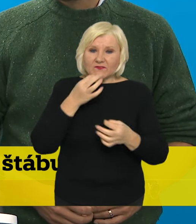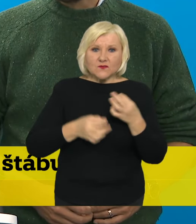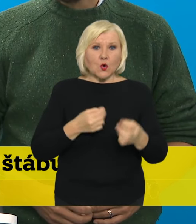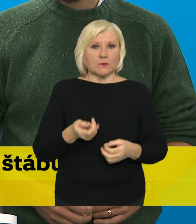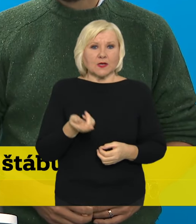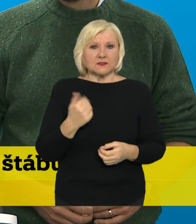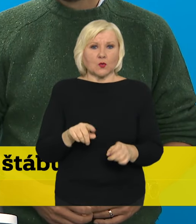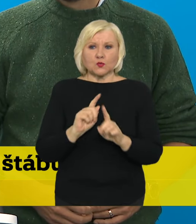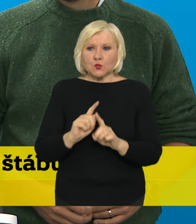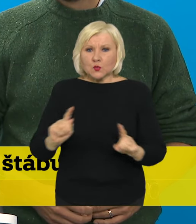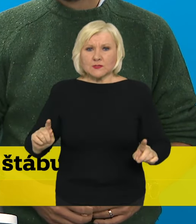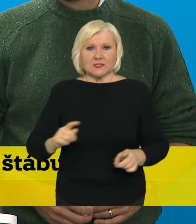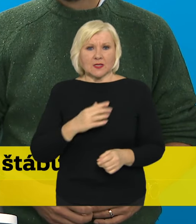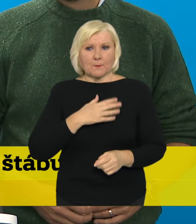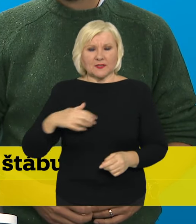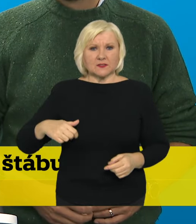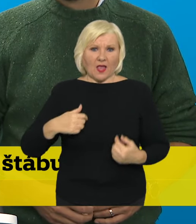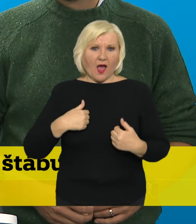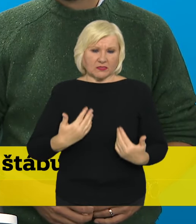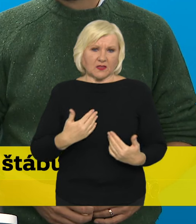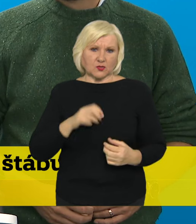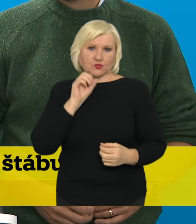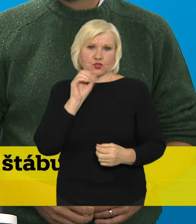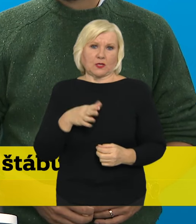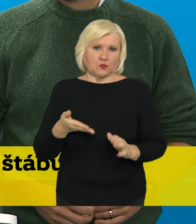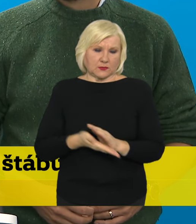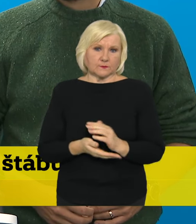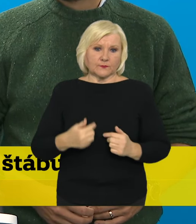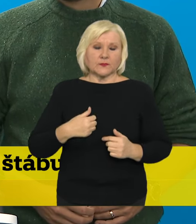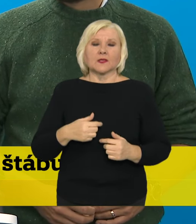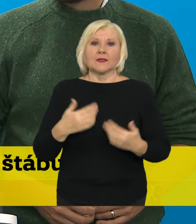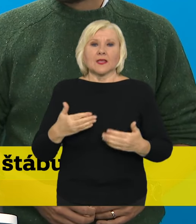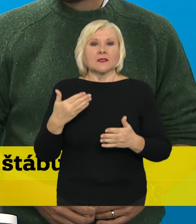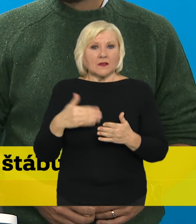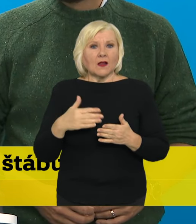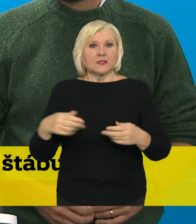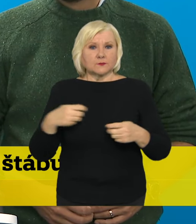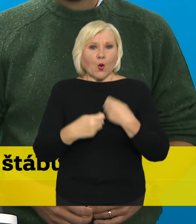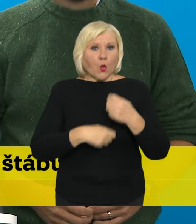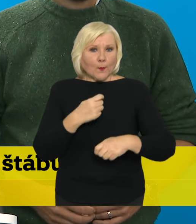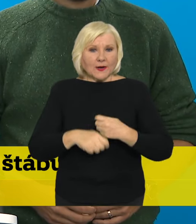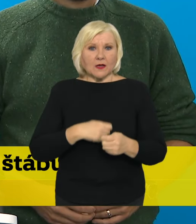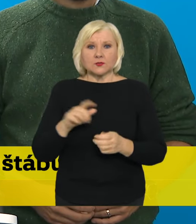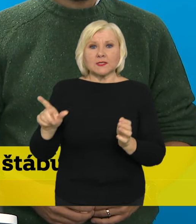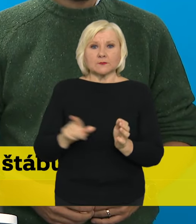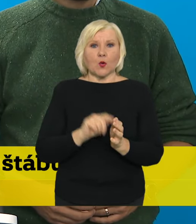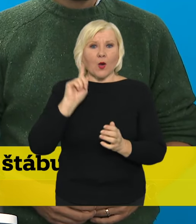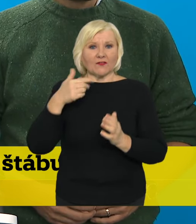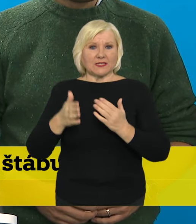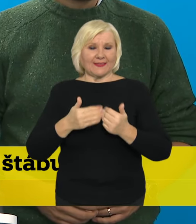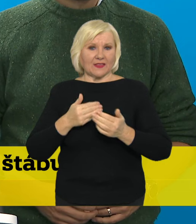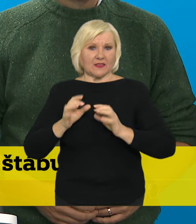rezortů, které si zde dovolím tlumočit, intenzivně probíhá i spolupráce s hlavní hygieničkou,